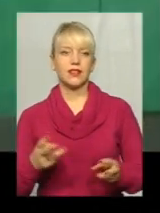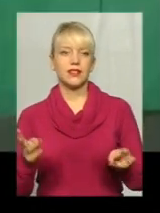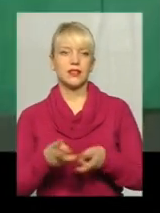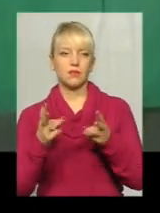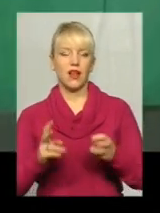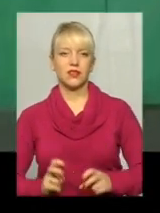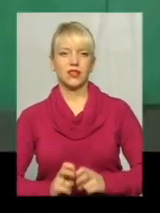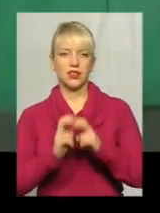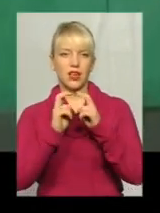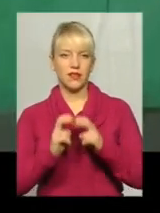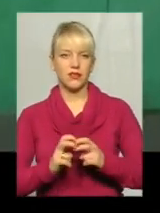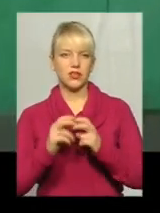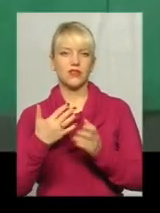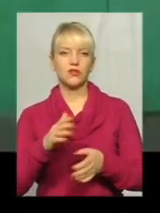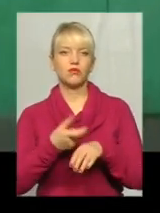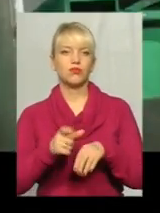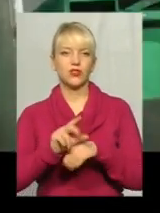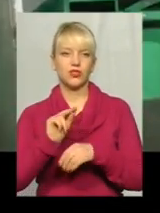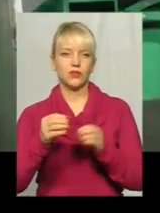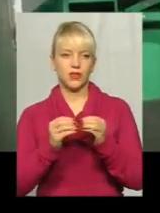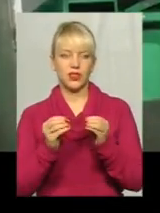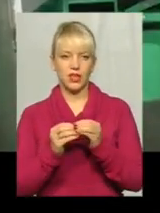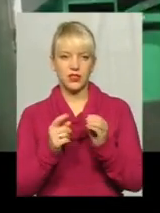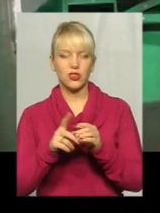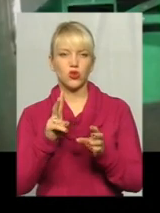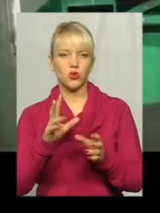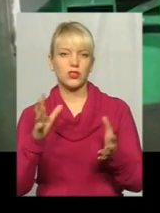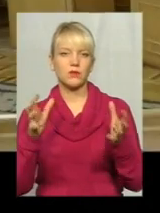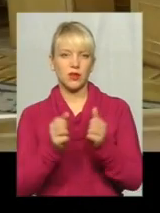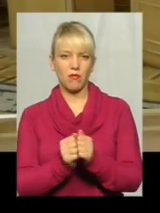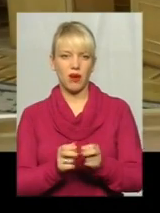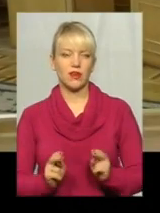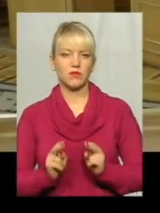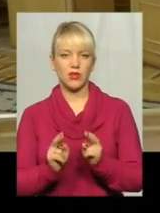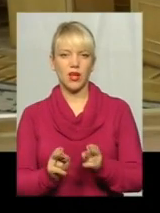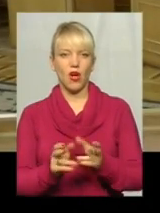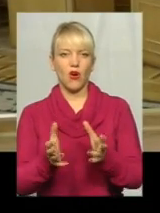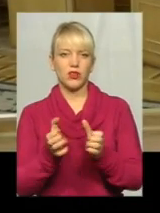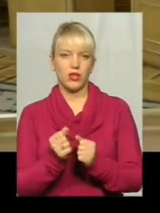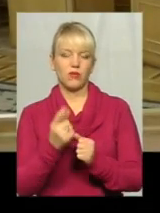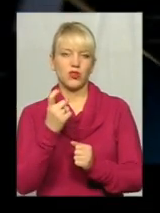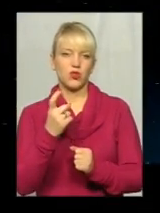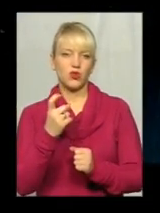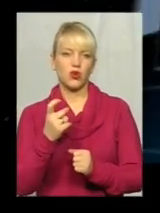перевалила за десяток, тому хто знайде зловмисника, отримає 100 тисяч гривень від міського голови.